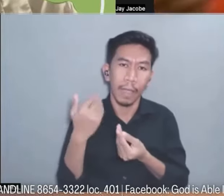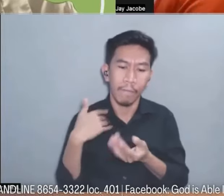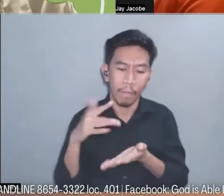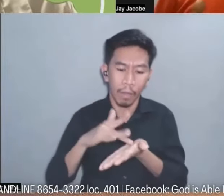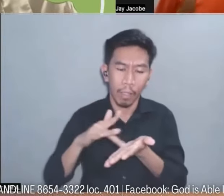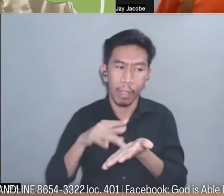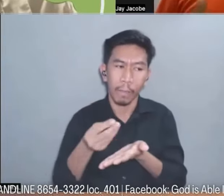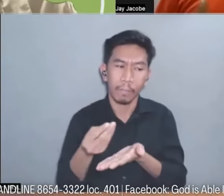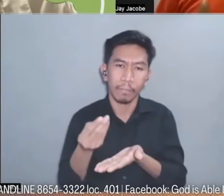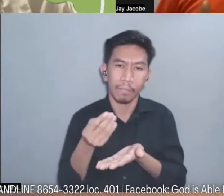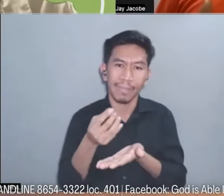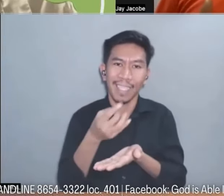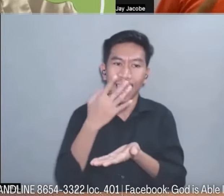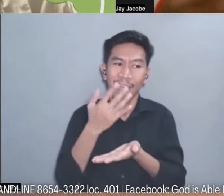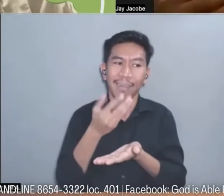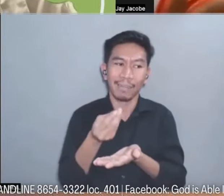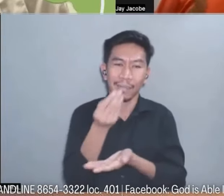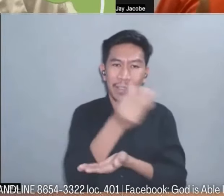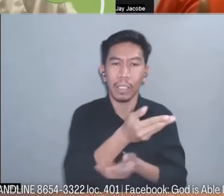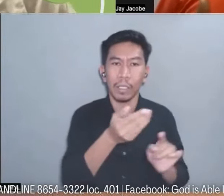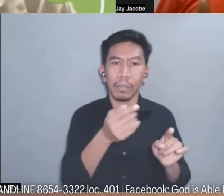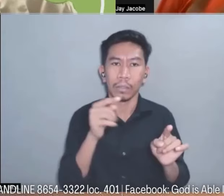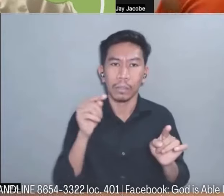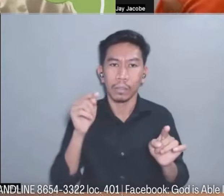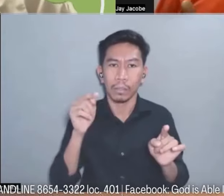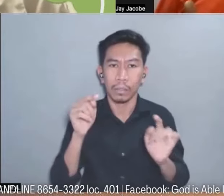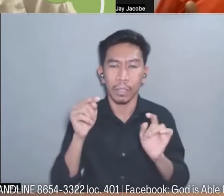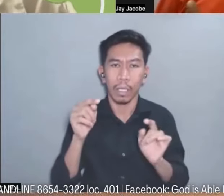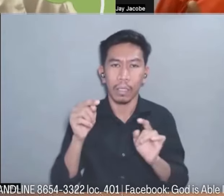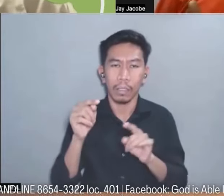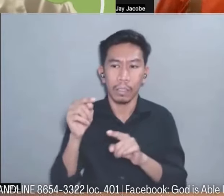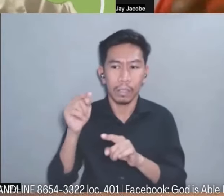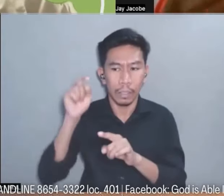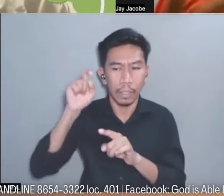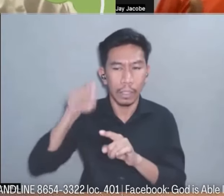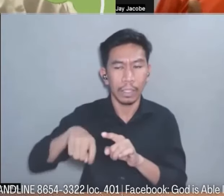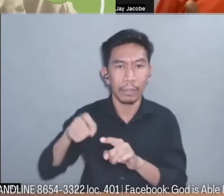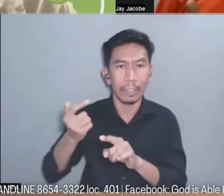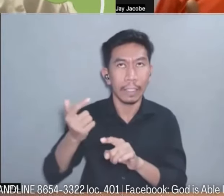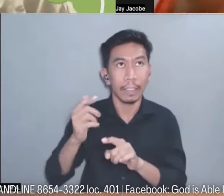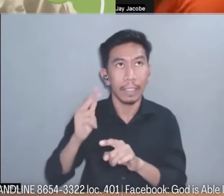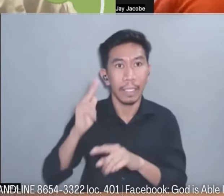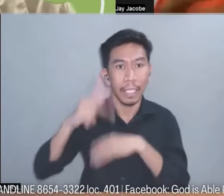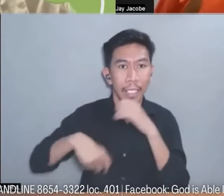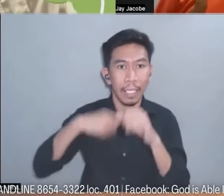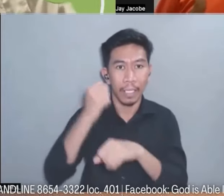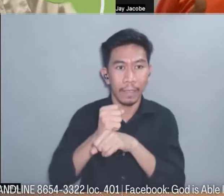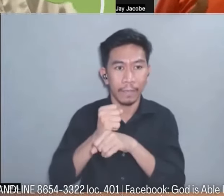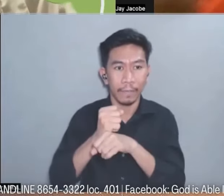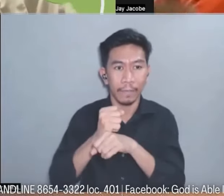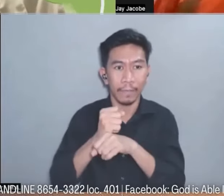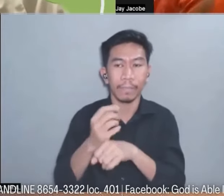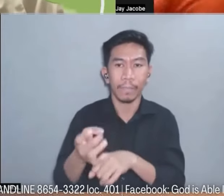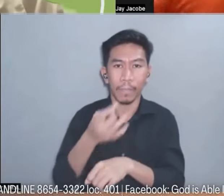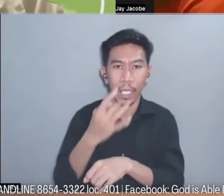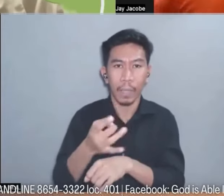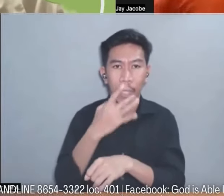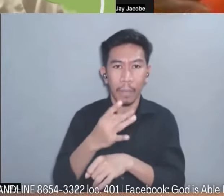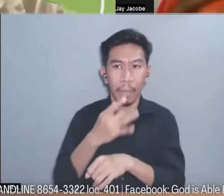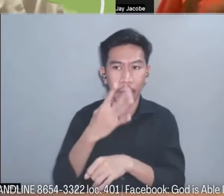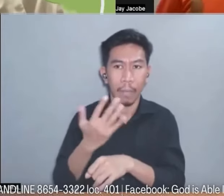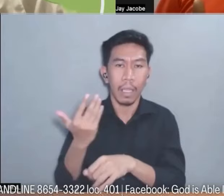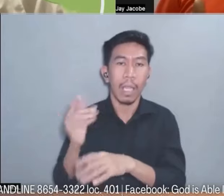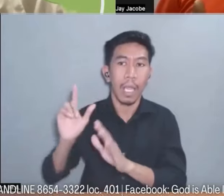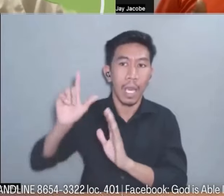anti-epilepsy i-take mo ito hanggang 3 years after 2 years magpa-EEG ka ulit tingnan natin kung may spike